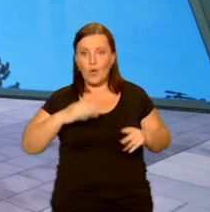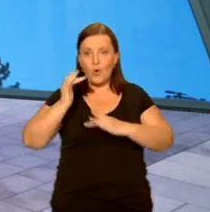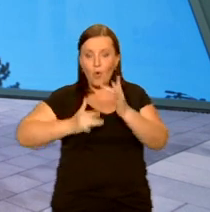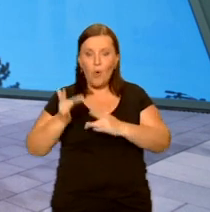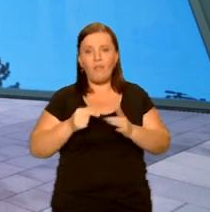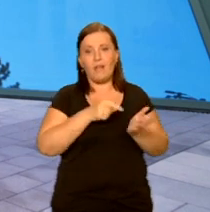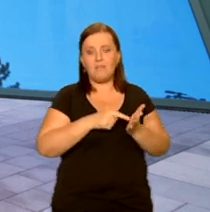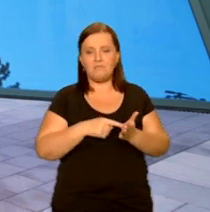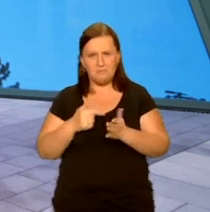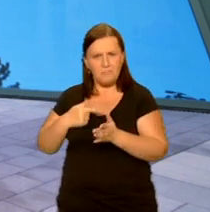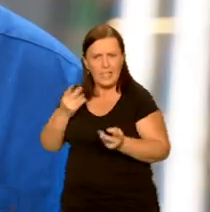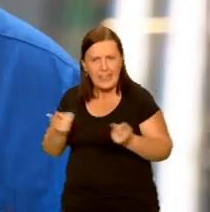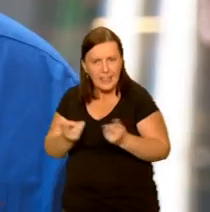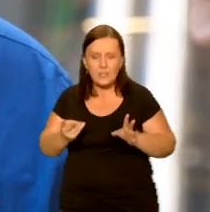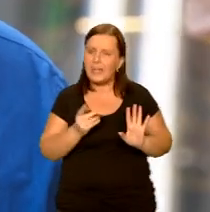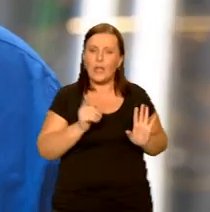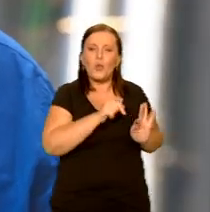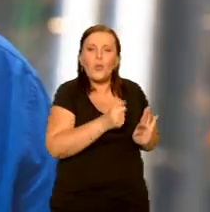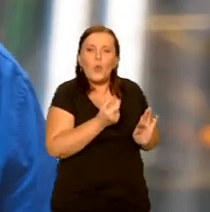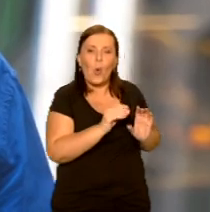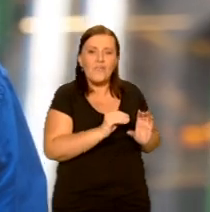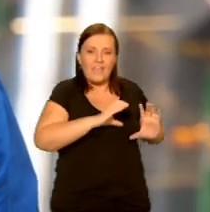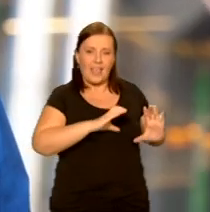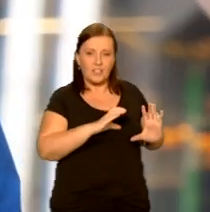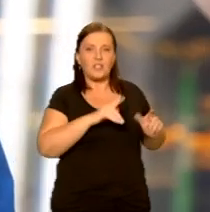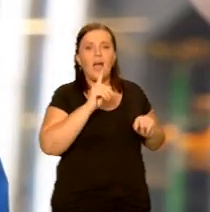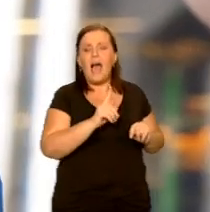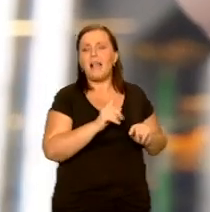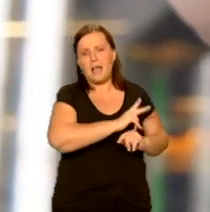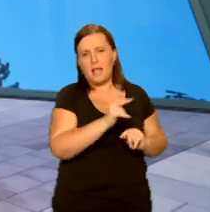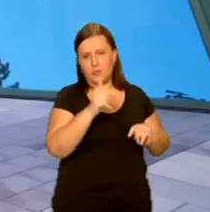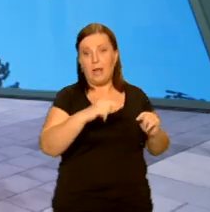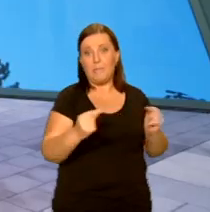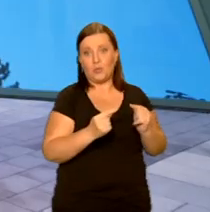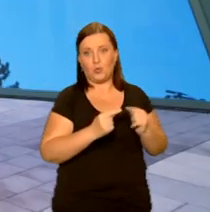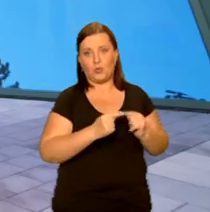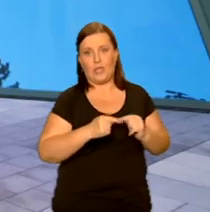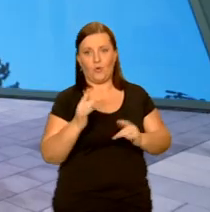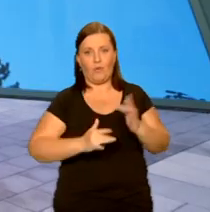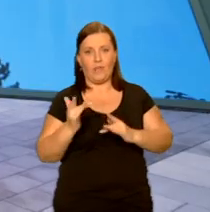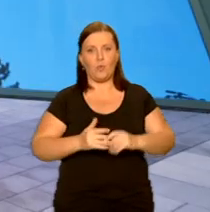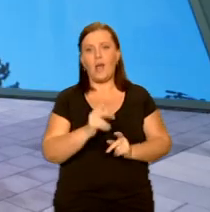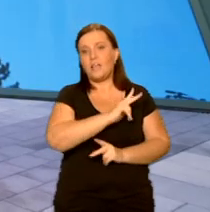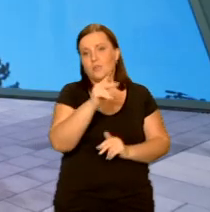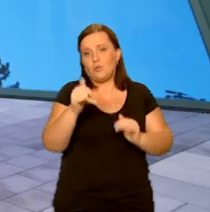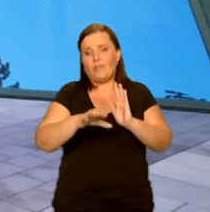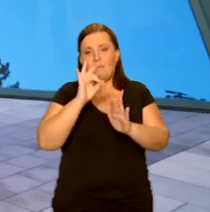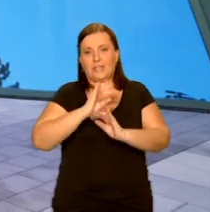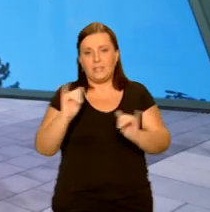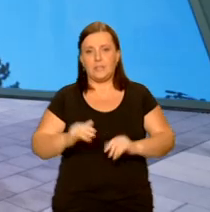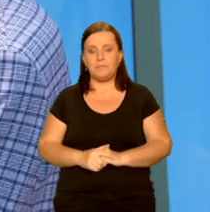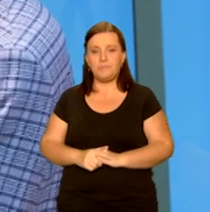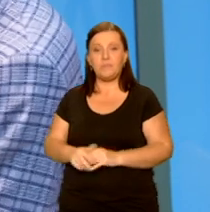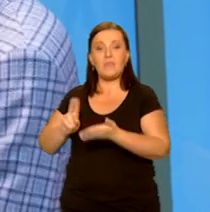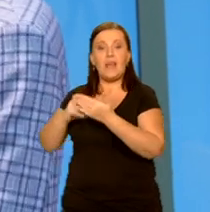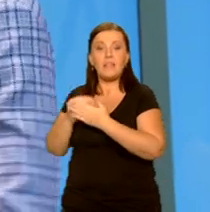troszkę większe, ale każdy sobie może wybrać takie koła, jakie ma w rowerze. Wybieramy się w podróż na przykład i chcemy zamontować